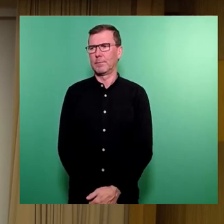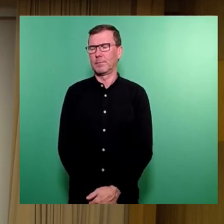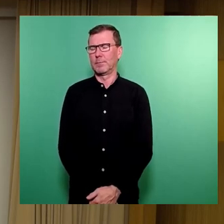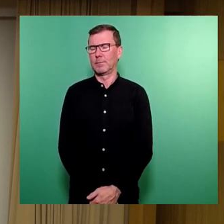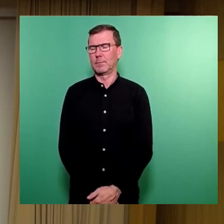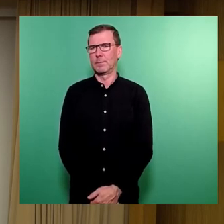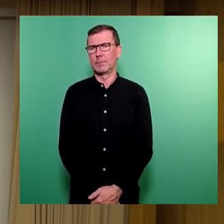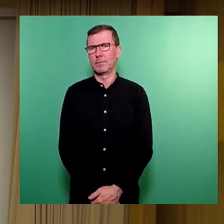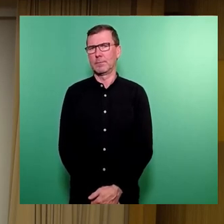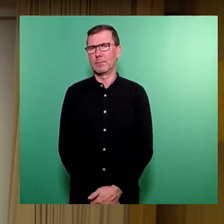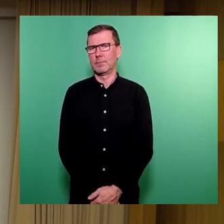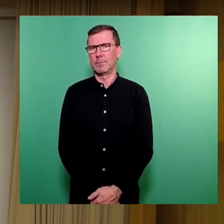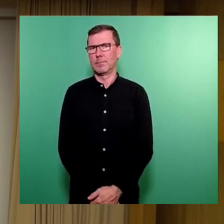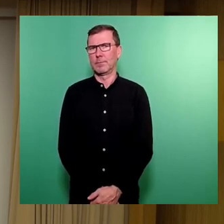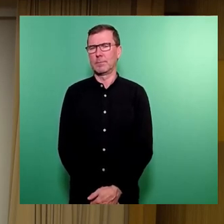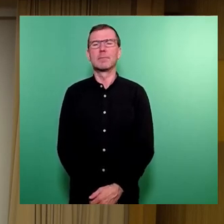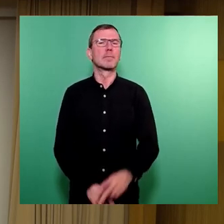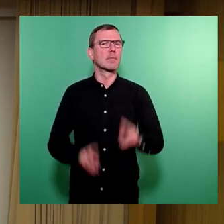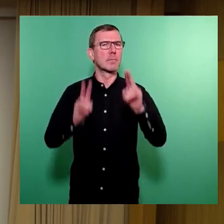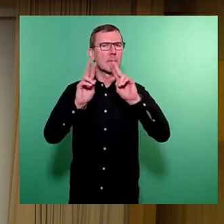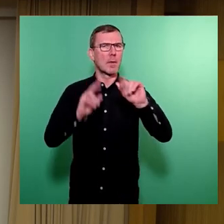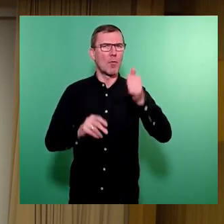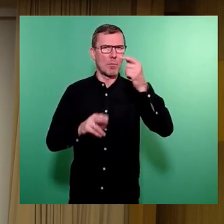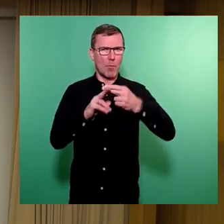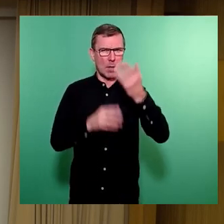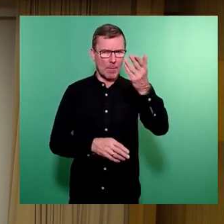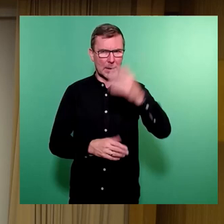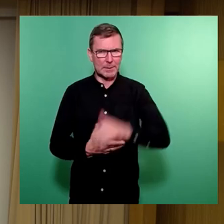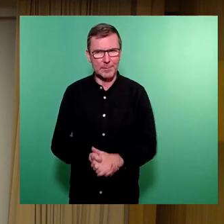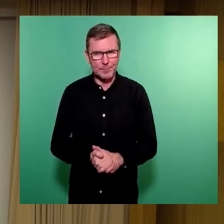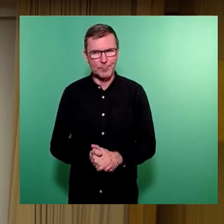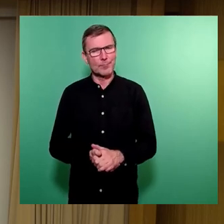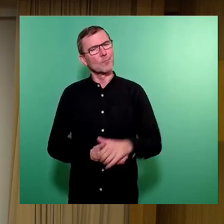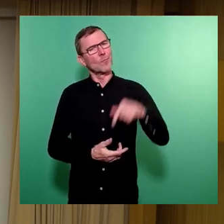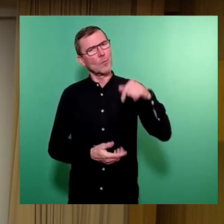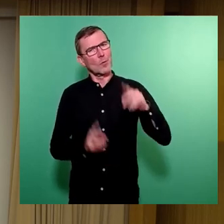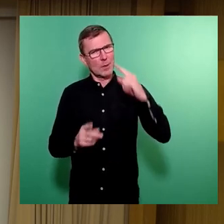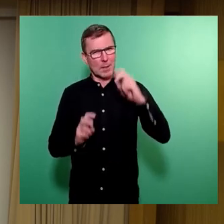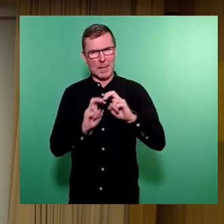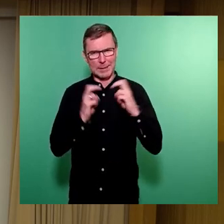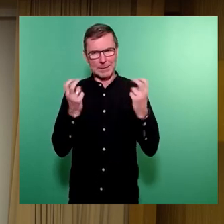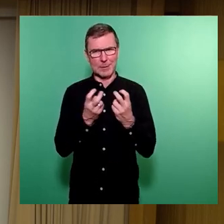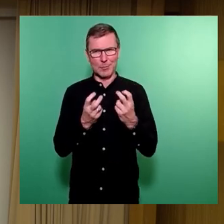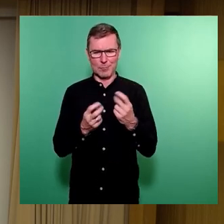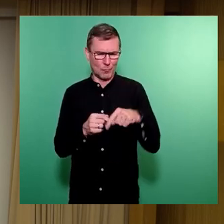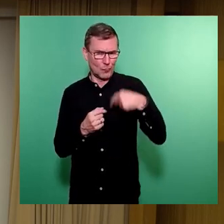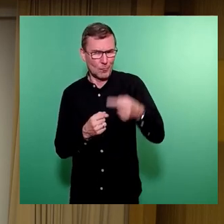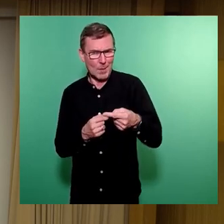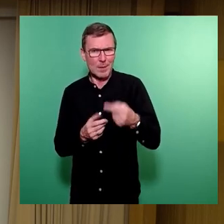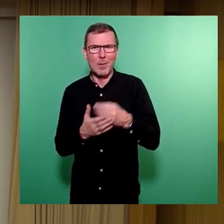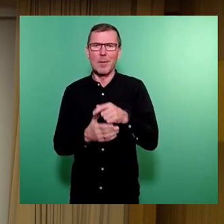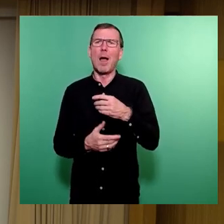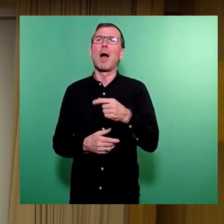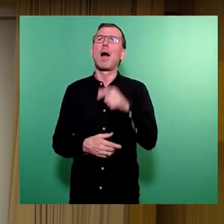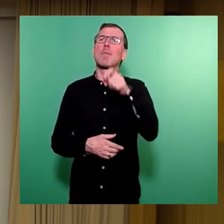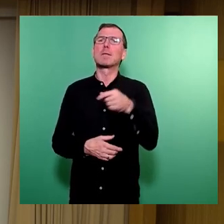Sehr geehrter Herr Oberbürgermeister, auf der heutigen Stadtratssitzung behandeln wir ja später noch den Personalbedarf im